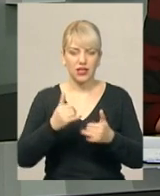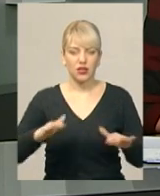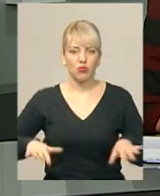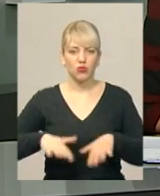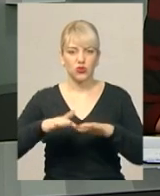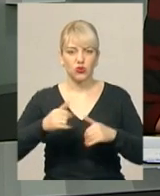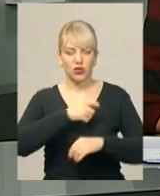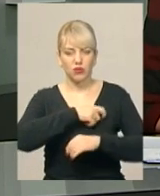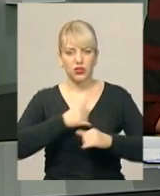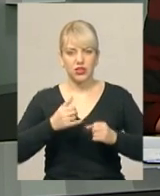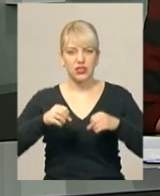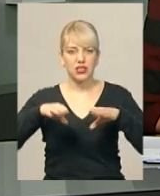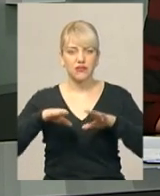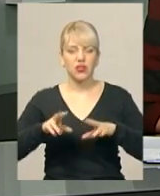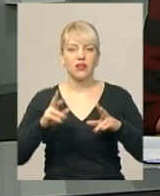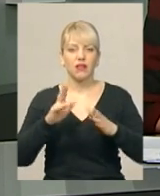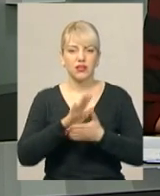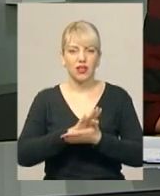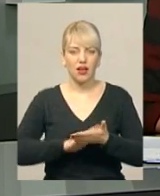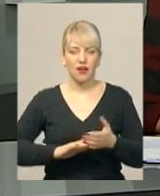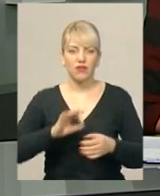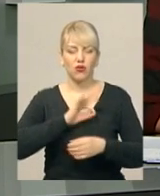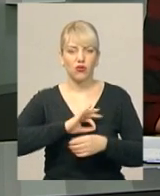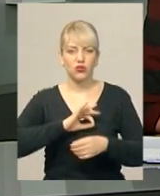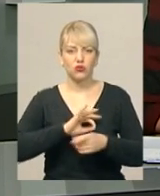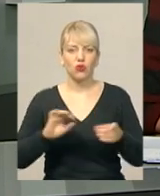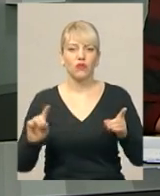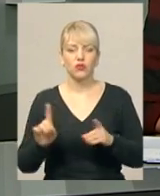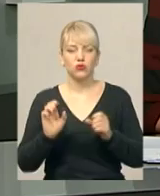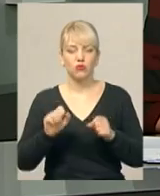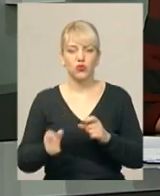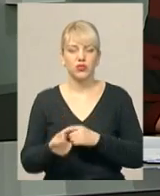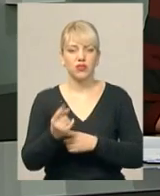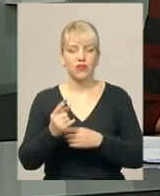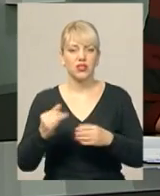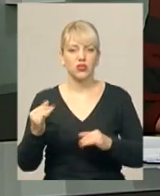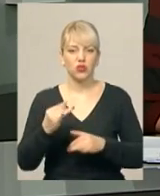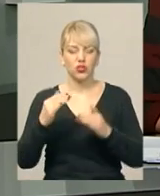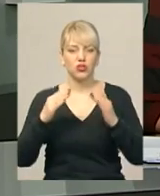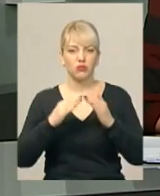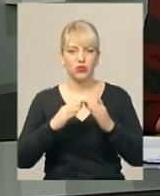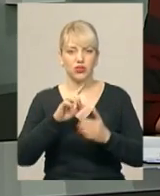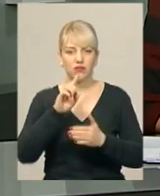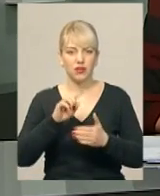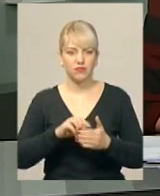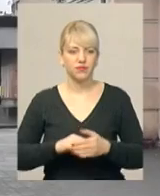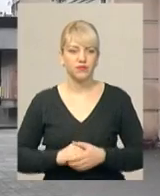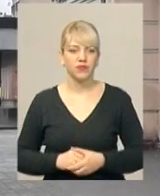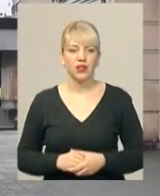обласні обранці вирішують, як далі його використовувати. Що може з'явитися в історичній будівлі, дізнавалася Дарина Денисенко.